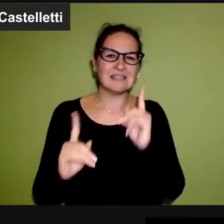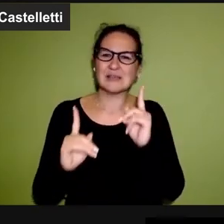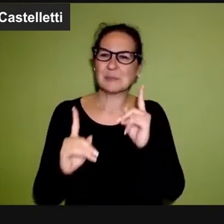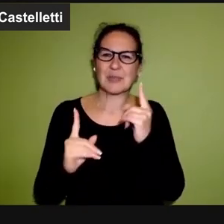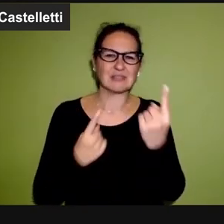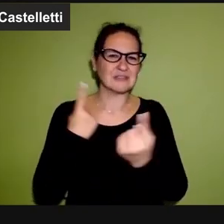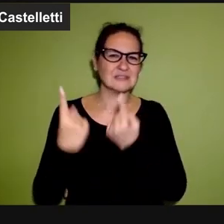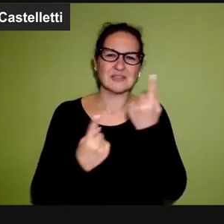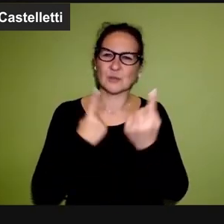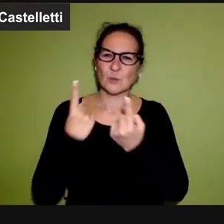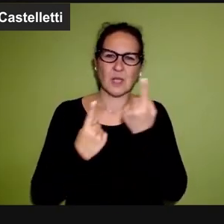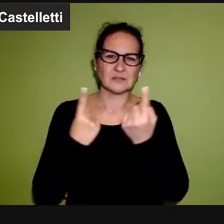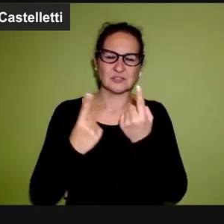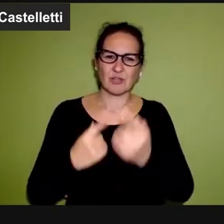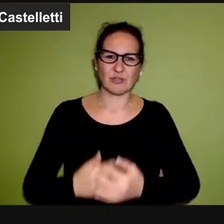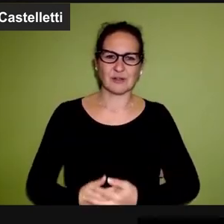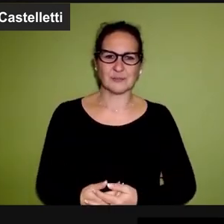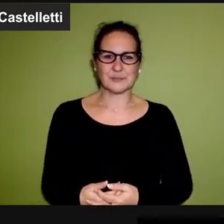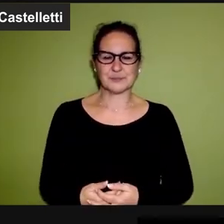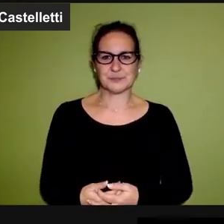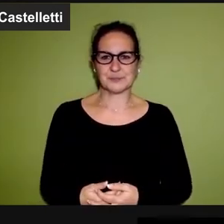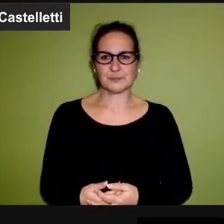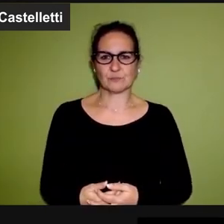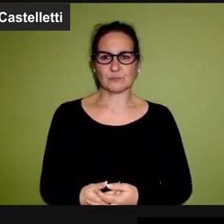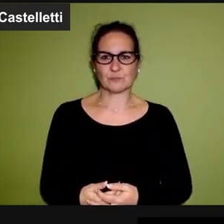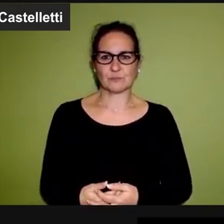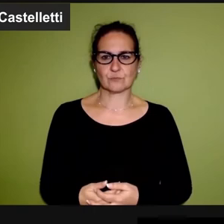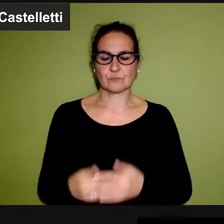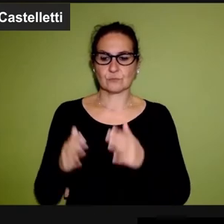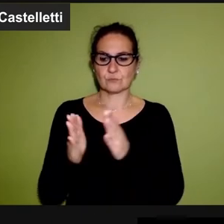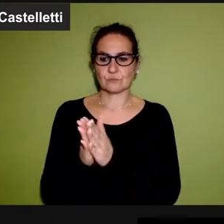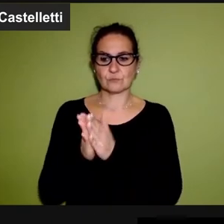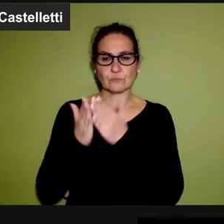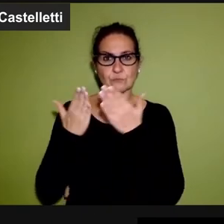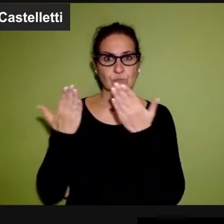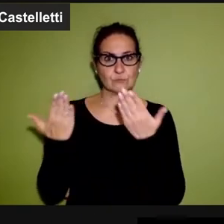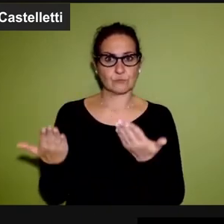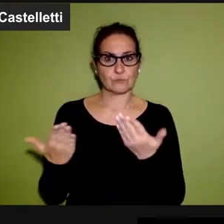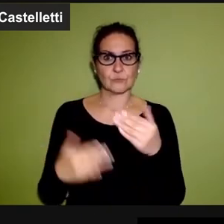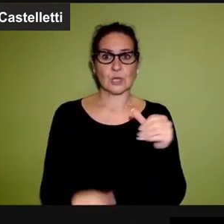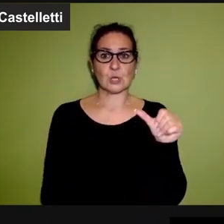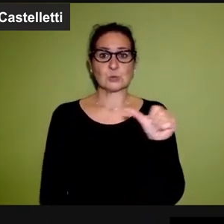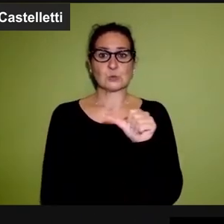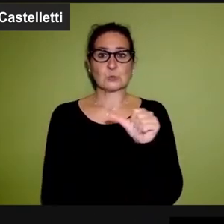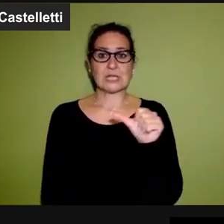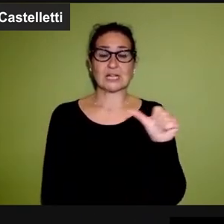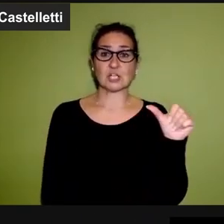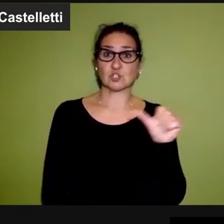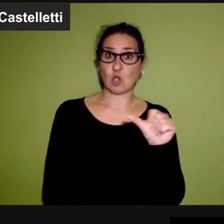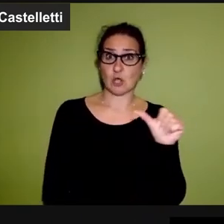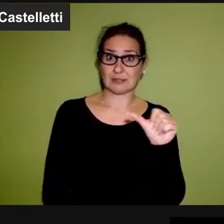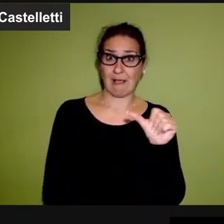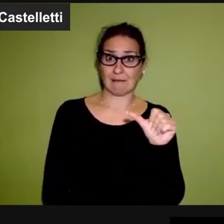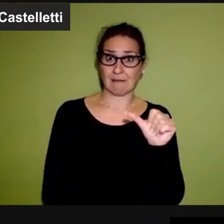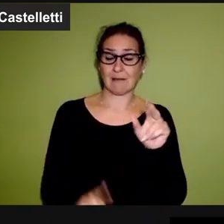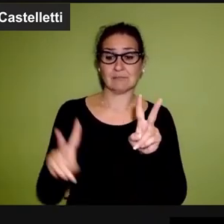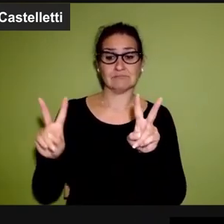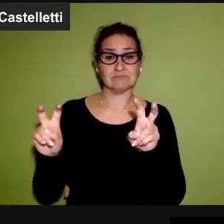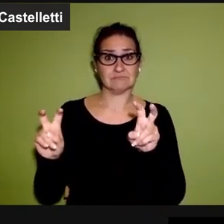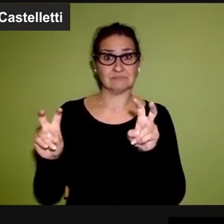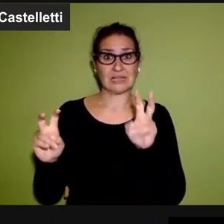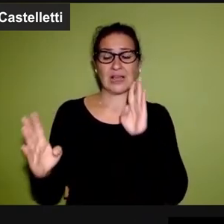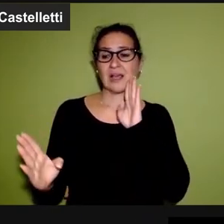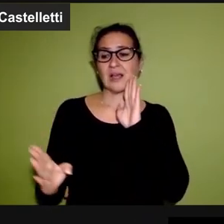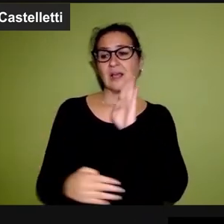circostante. Certo, nel saggio davanti al dolore degli altri di Susan Sontag si